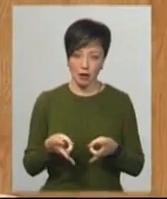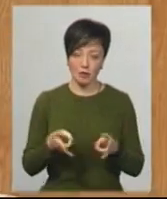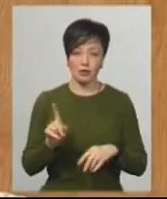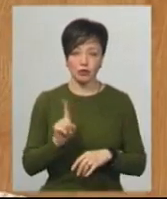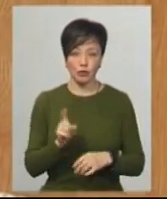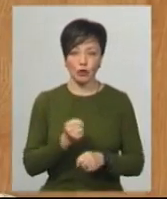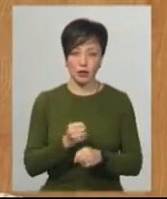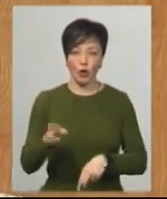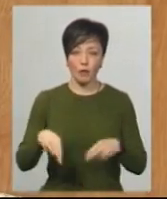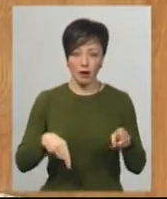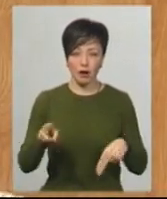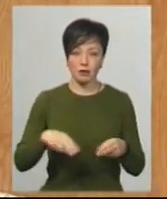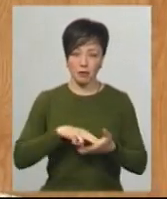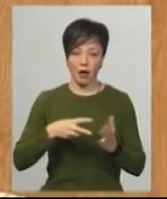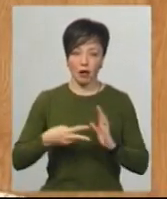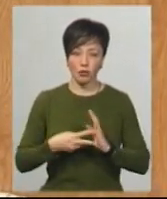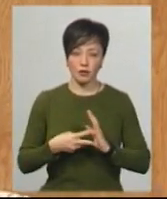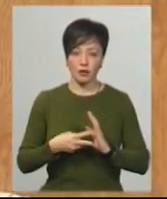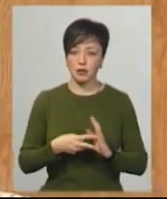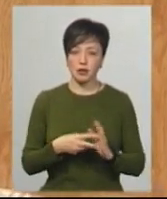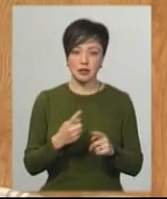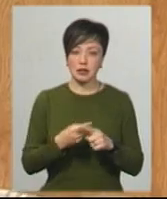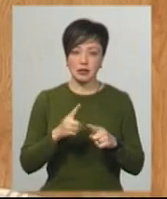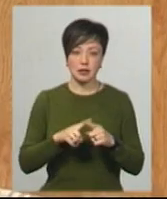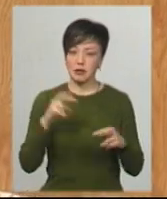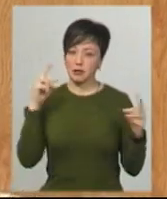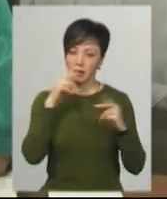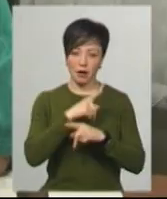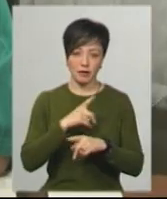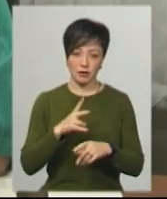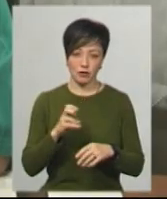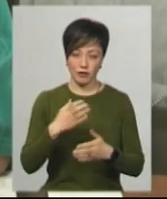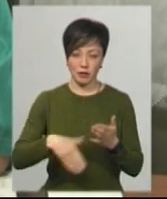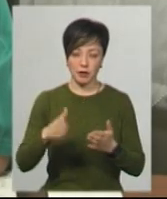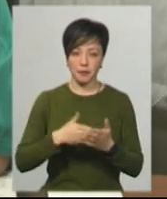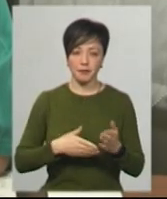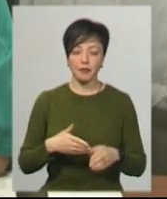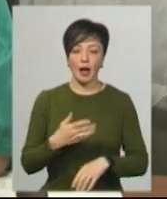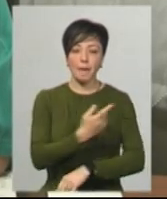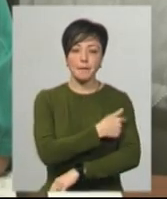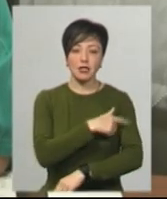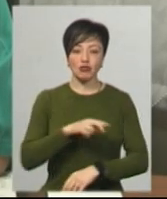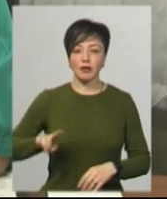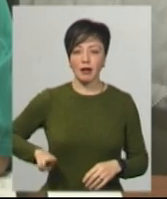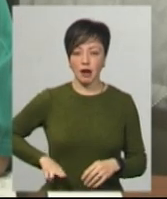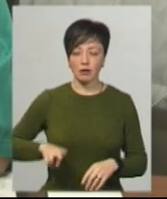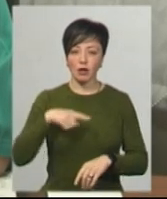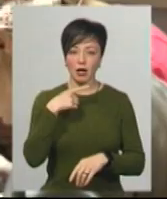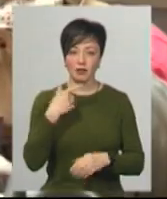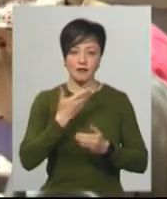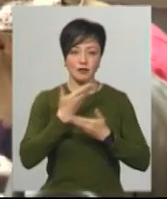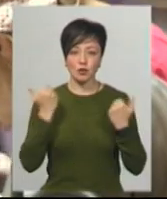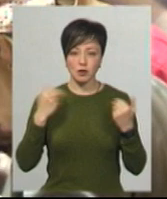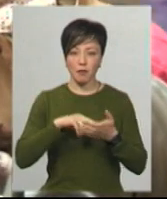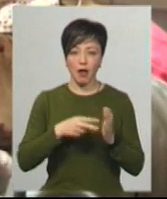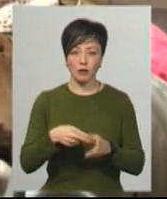робити операції планові, тому що це неправильно, щоб відмінили. Медичний директор Михайло Соболь каже, від відсутності